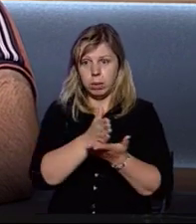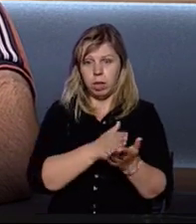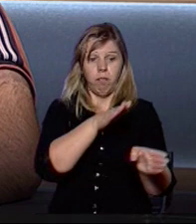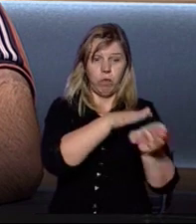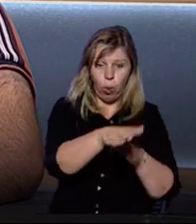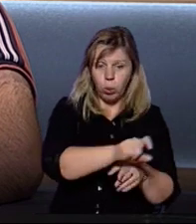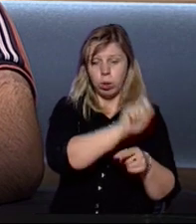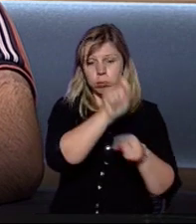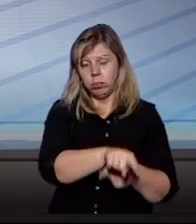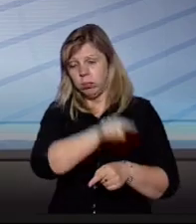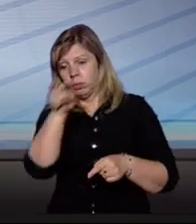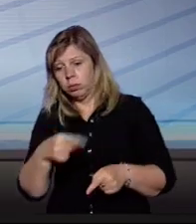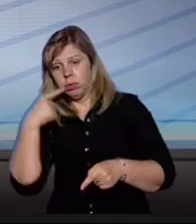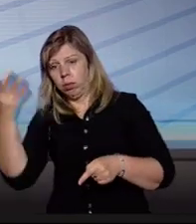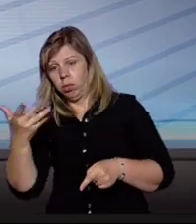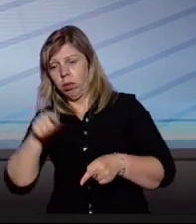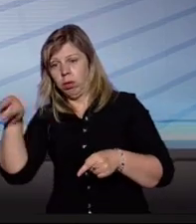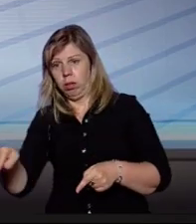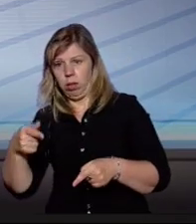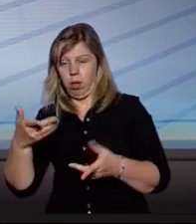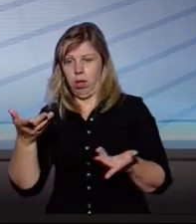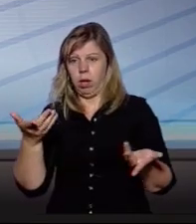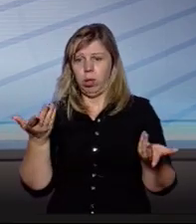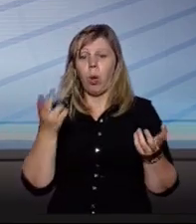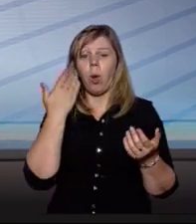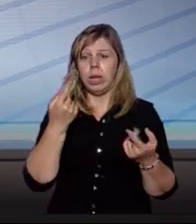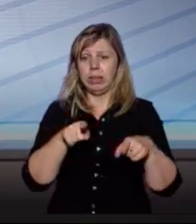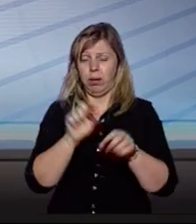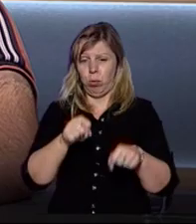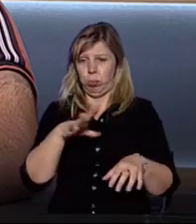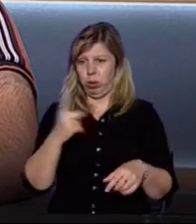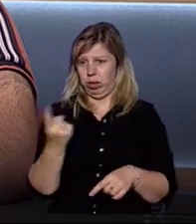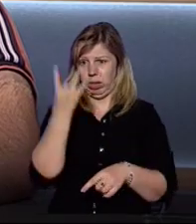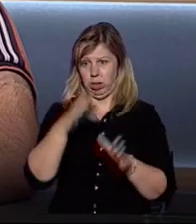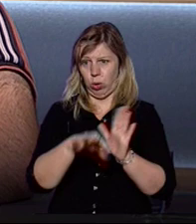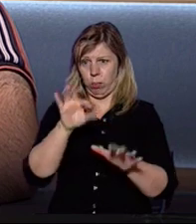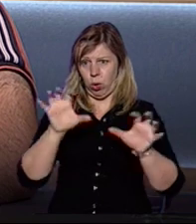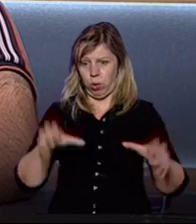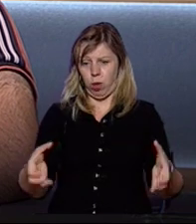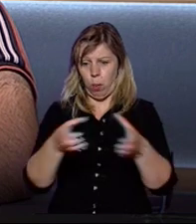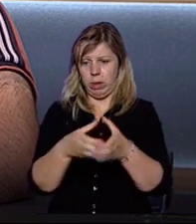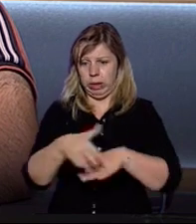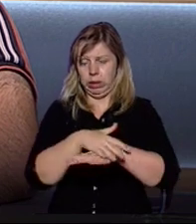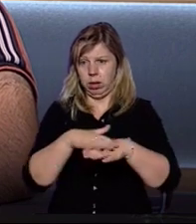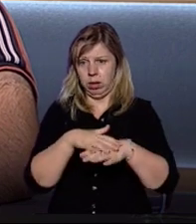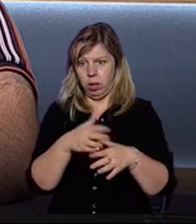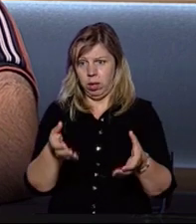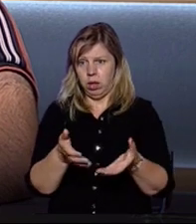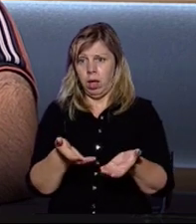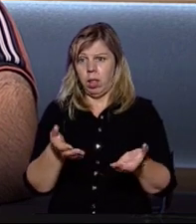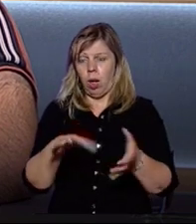виконує і звітується перед районною радою? Коли це може бути, практично обраний голова об'єднаної територіальної громади,